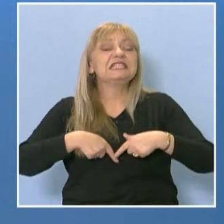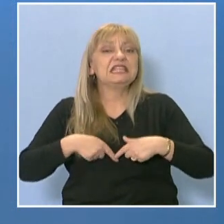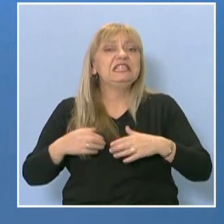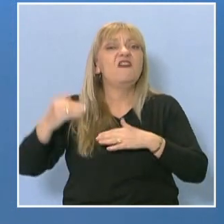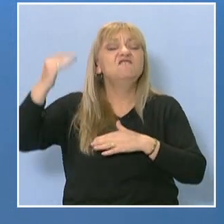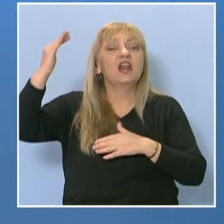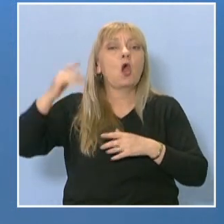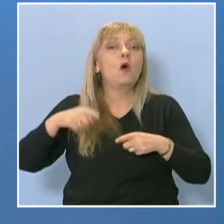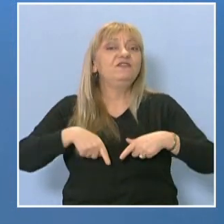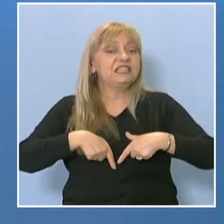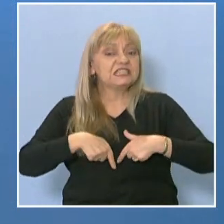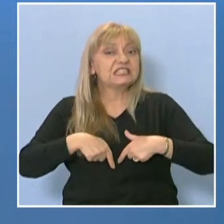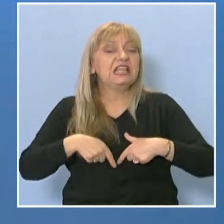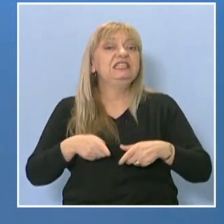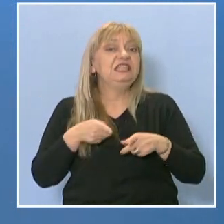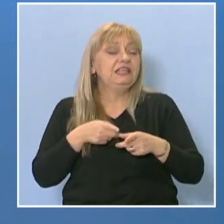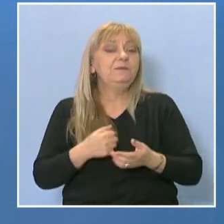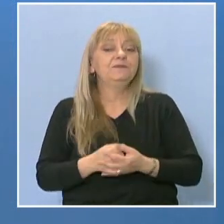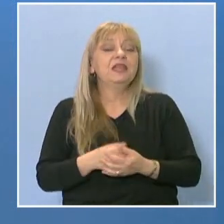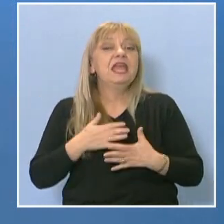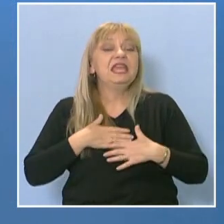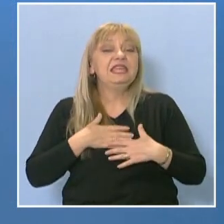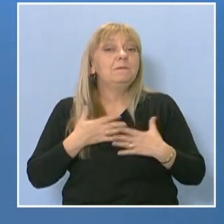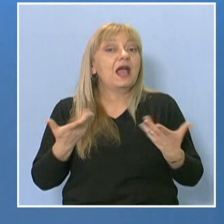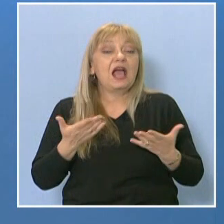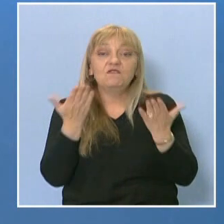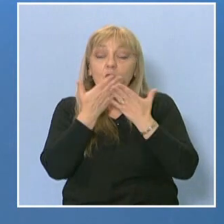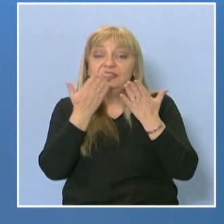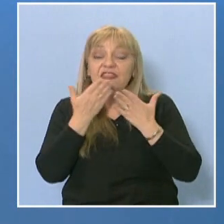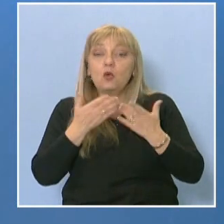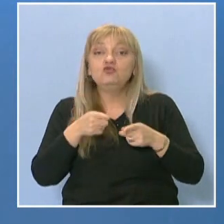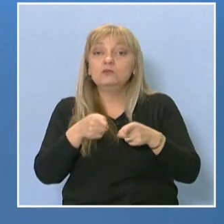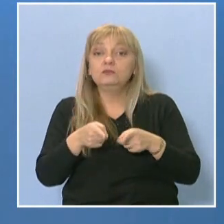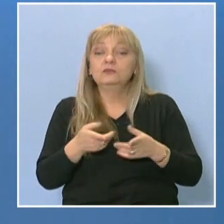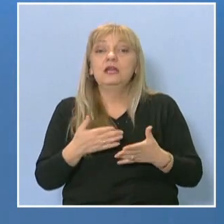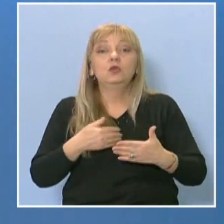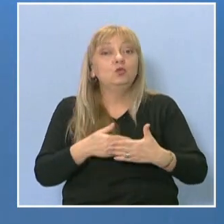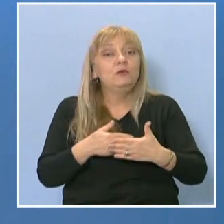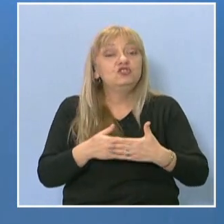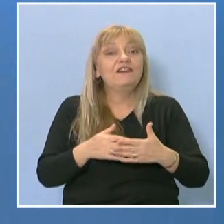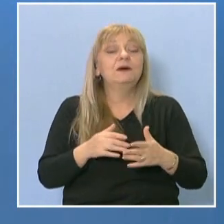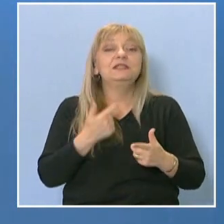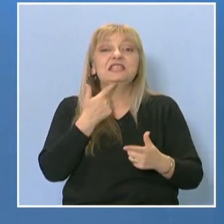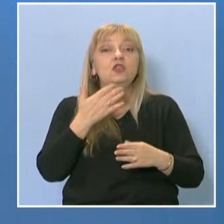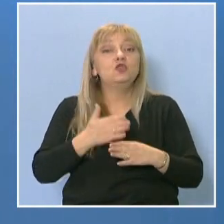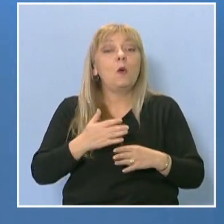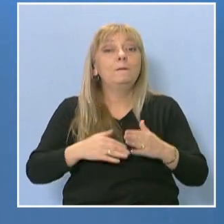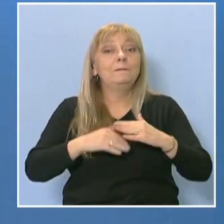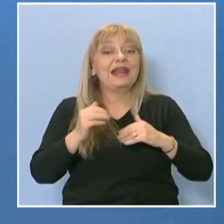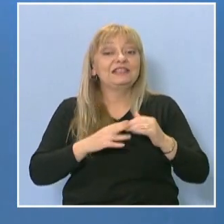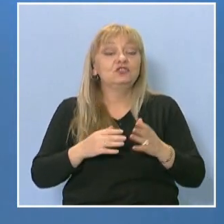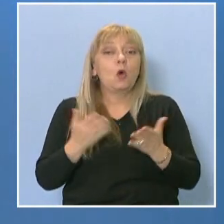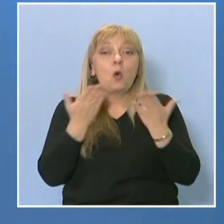И имам много какво да научим по този начин. Се доближаваме до практиката. Самото обучение не е чисто